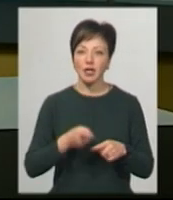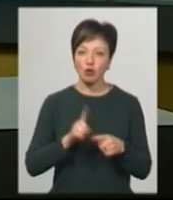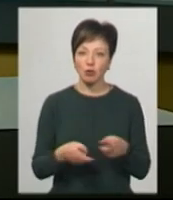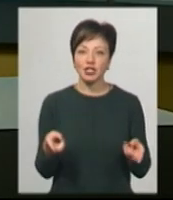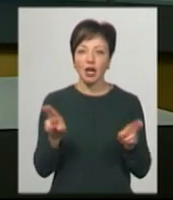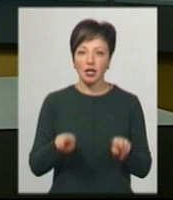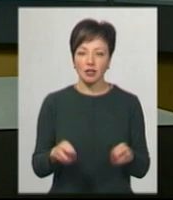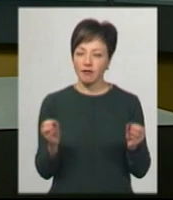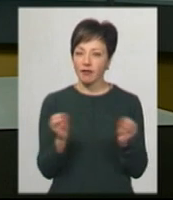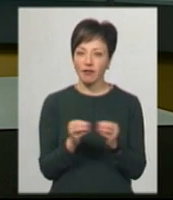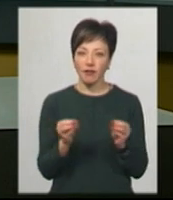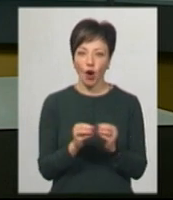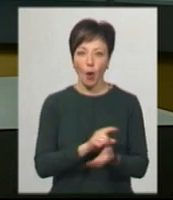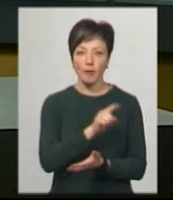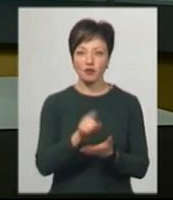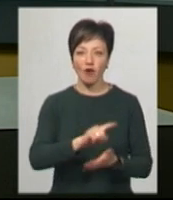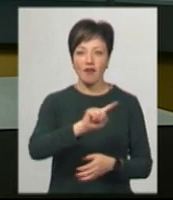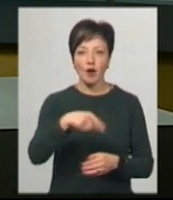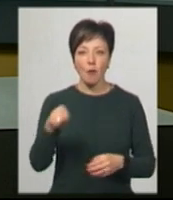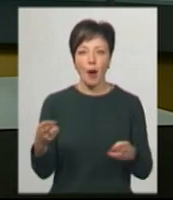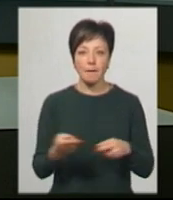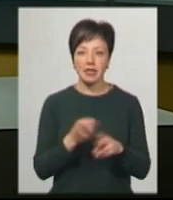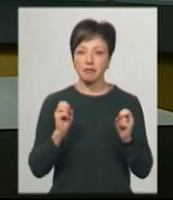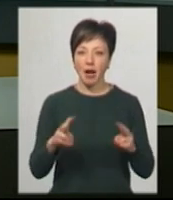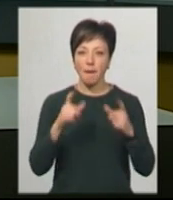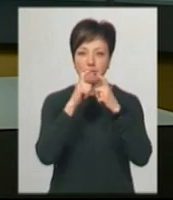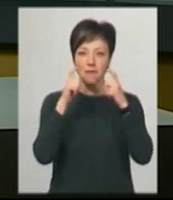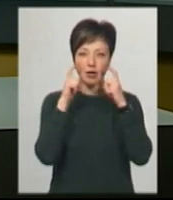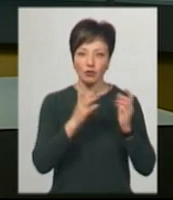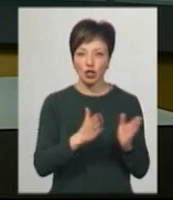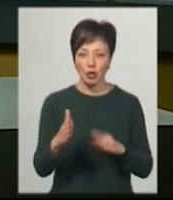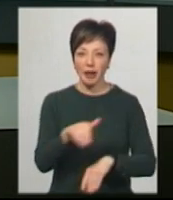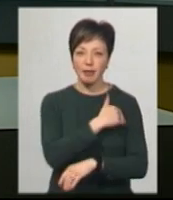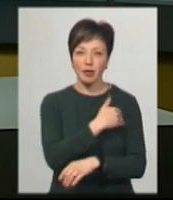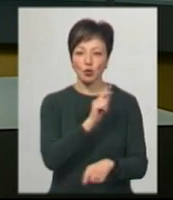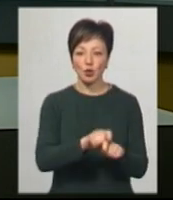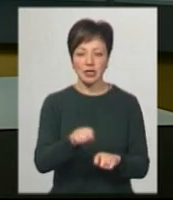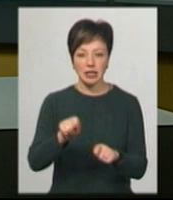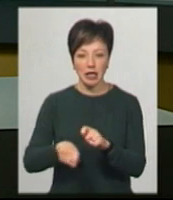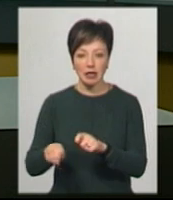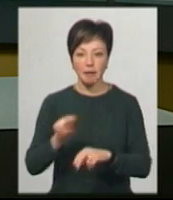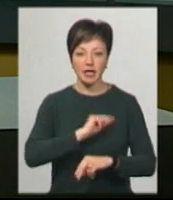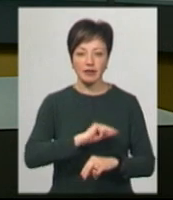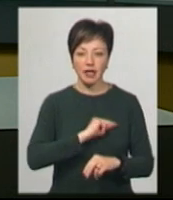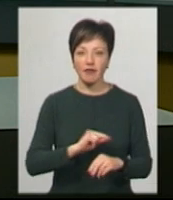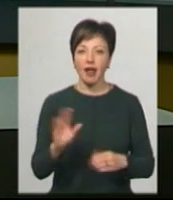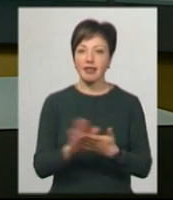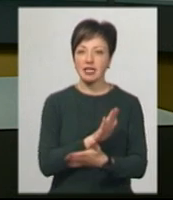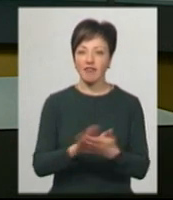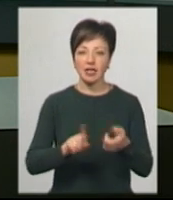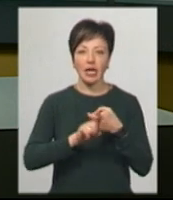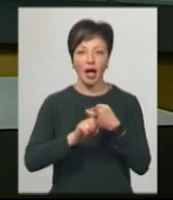залишаться незмінними обов'язкові вимоги безпеки – масковий режим, температурний скринінг працівників, дезінфекція